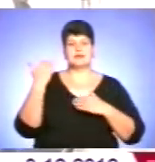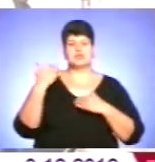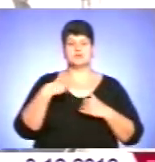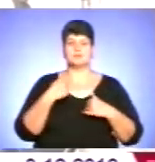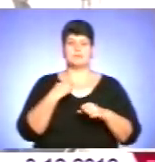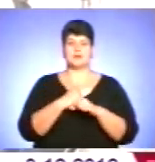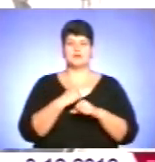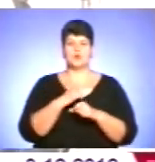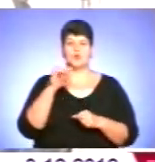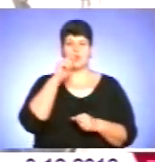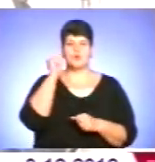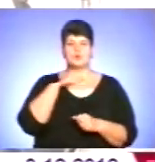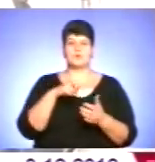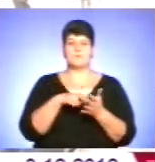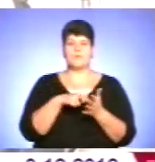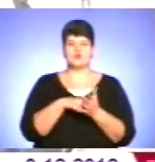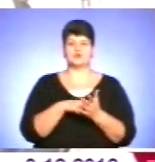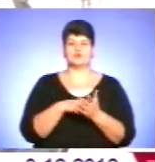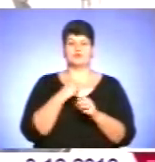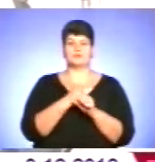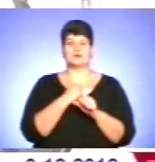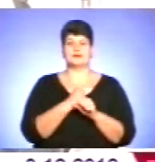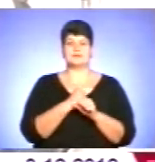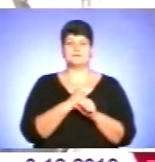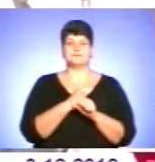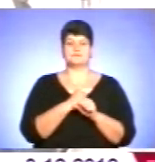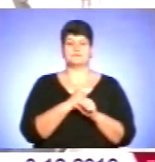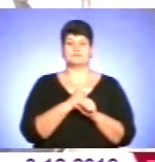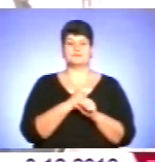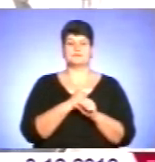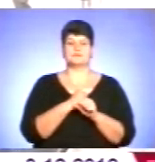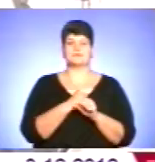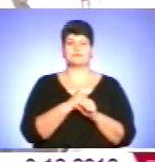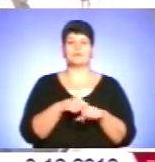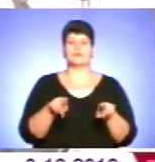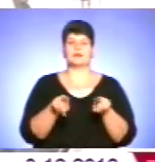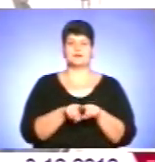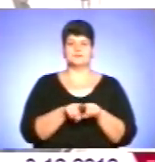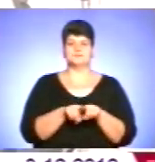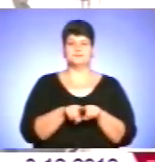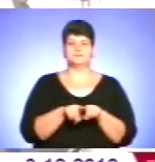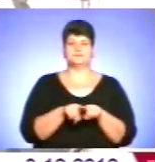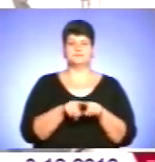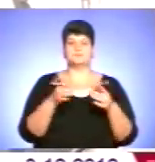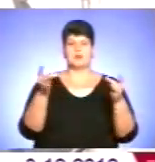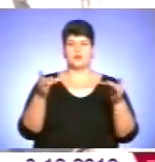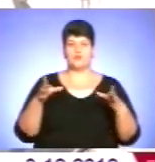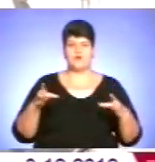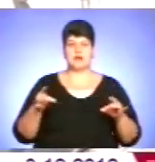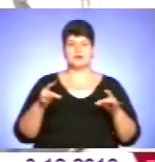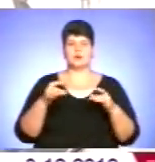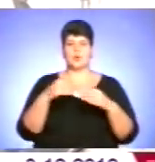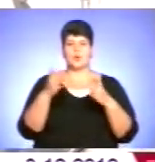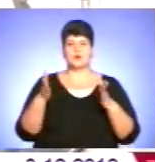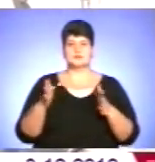з Укрпоштою, виготовлювали, так сказати, теж пакувальні коробочки для